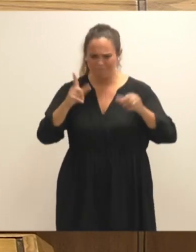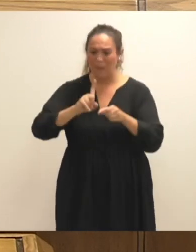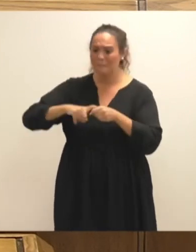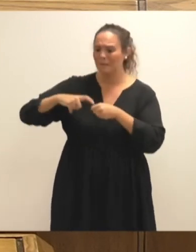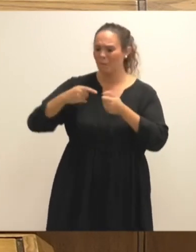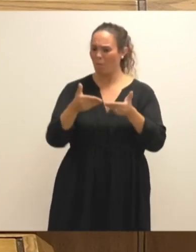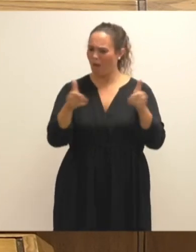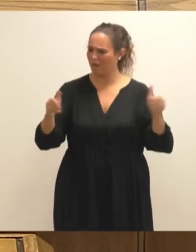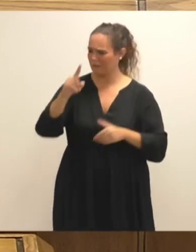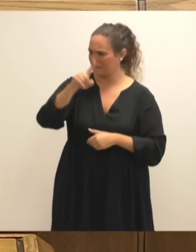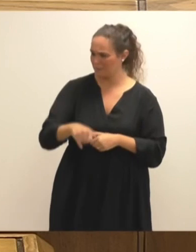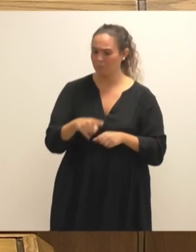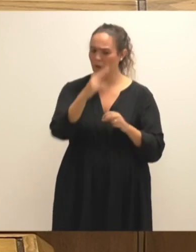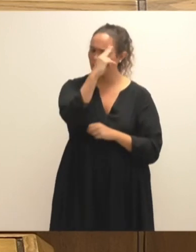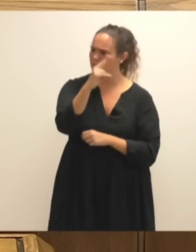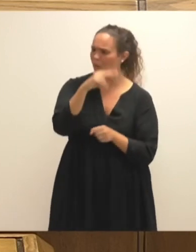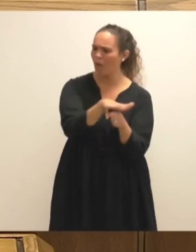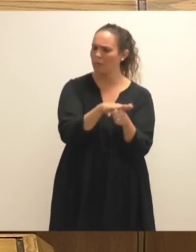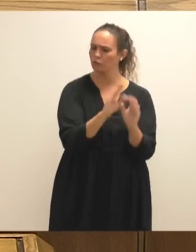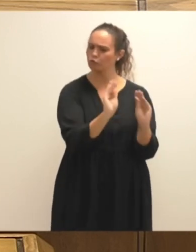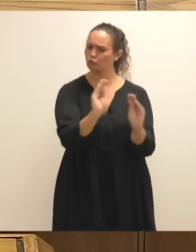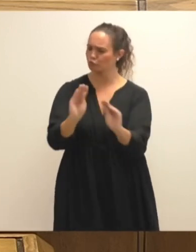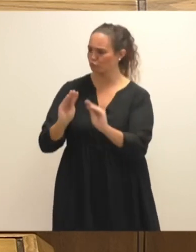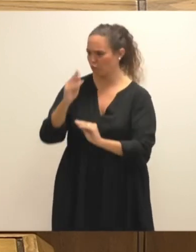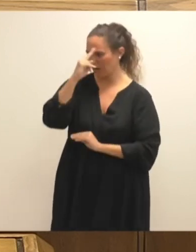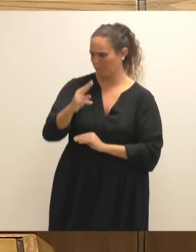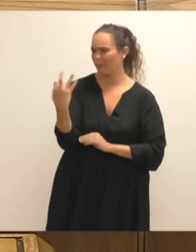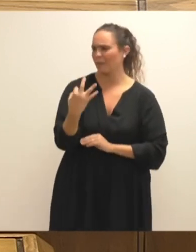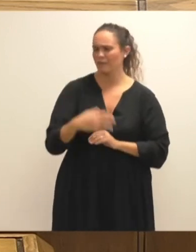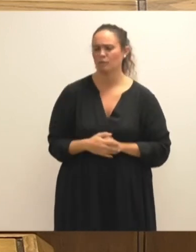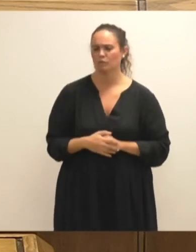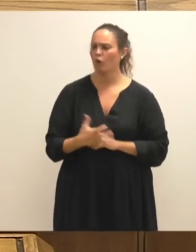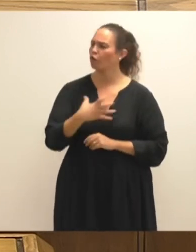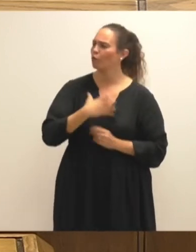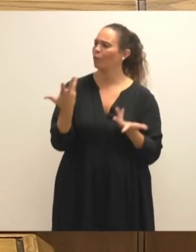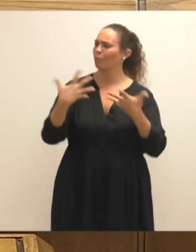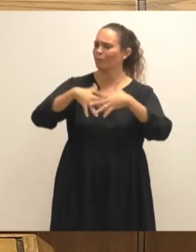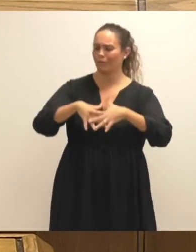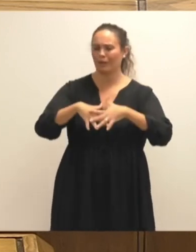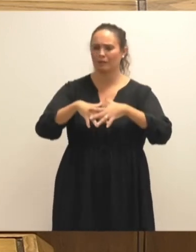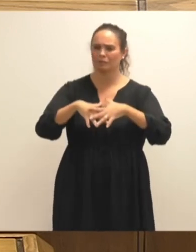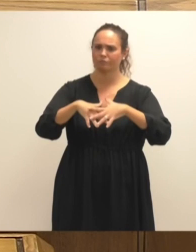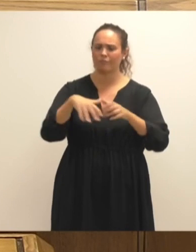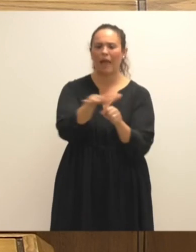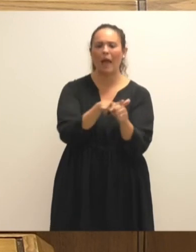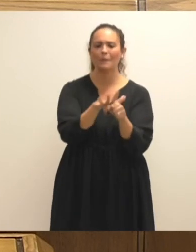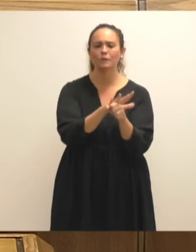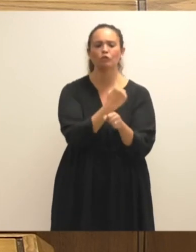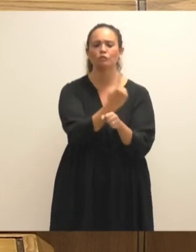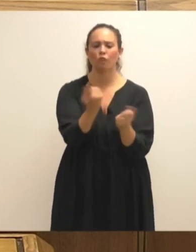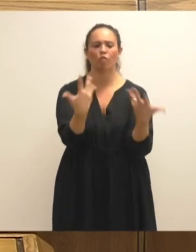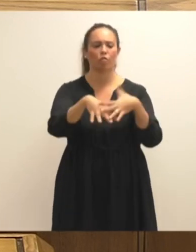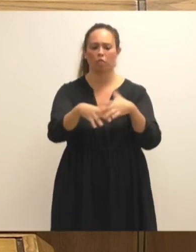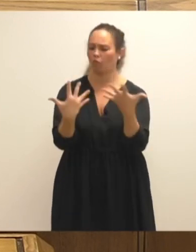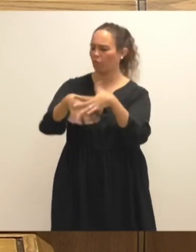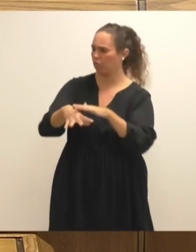Errespetua mantenduz eta botere ezberdinen ardurak nahaztua be. Auzolanaren kolaborazioaren eredua gultzatzen ari gara. Eta